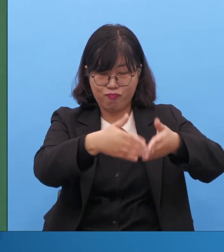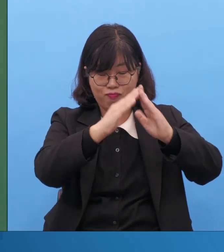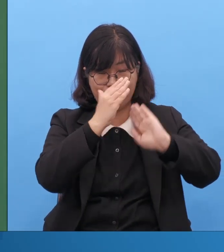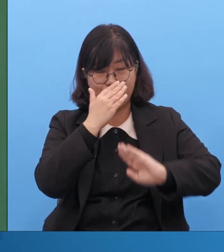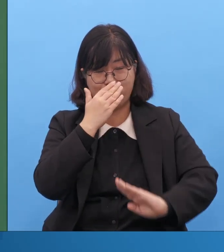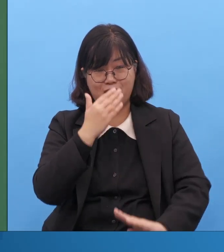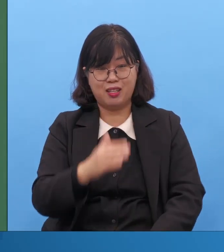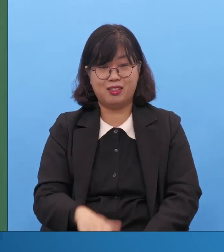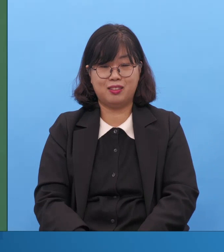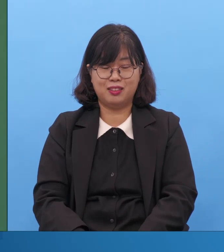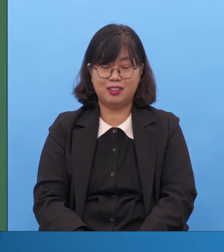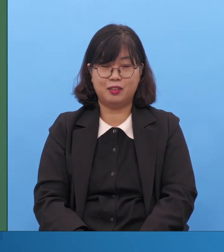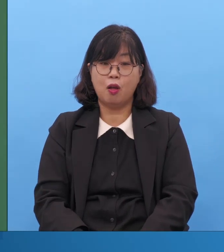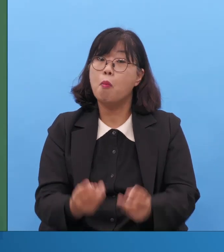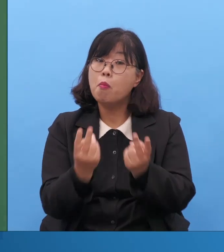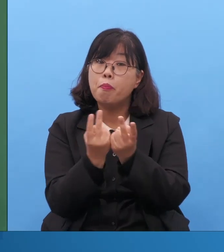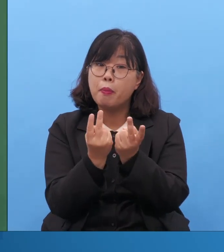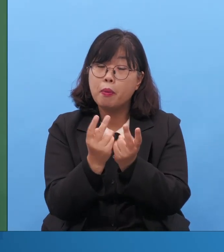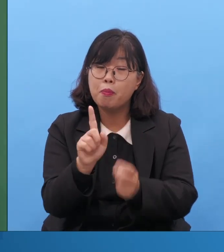산업의 망대가 어떻게 생깁니까?